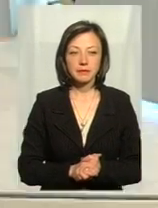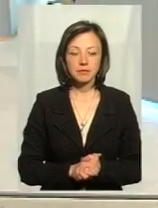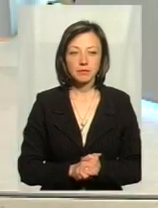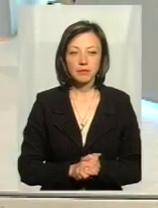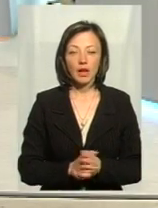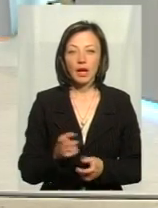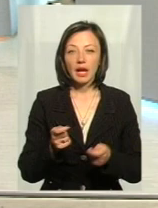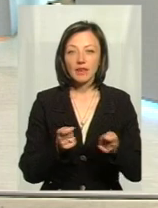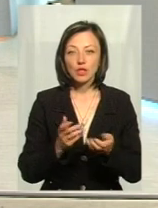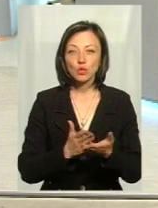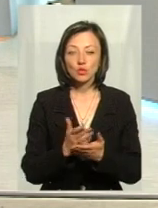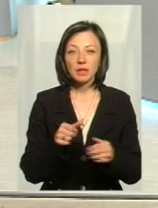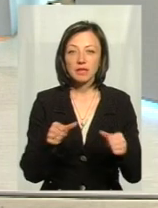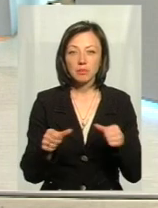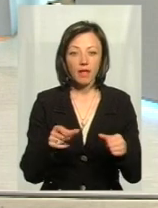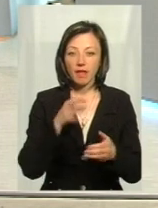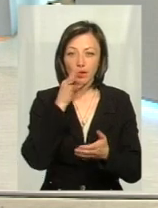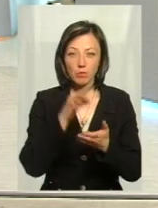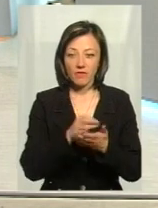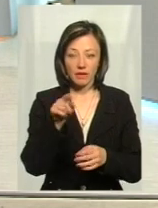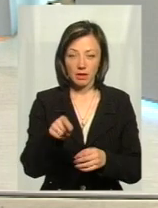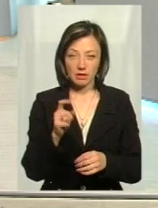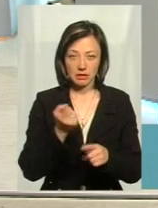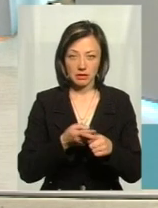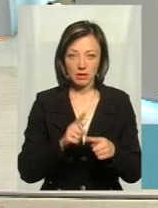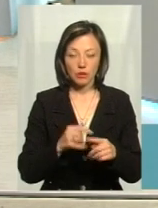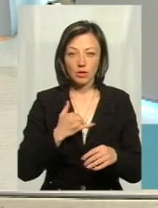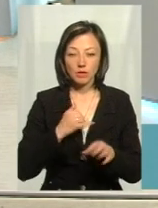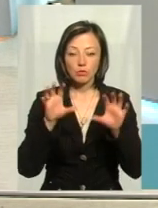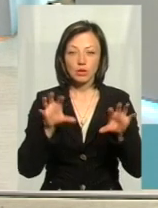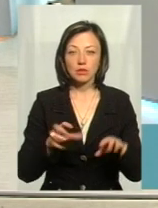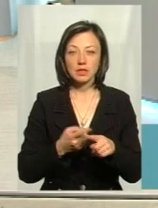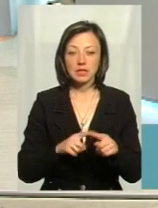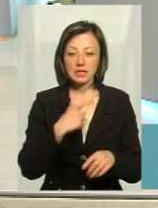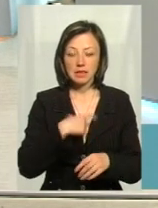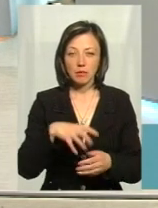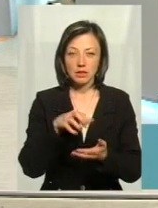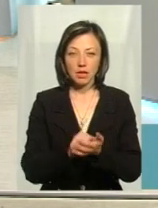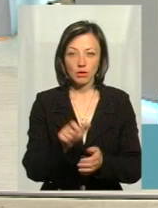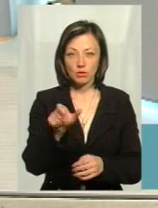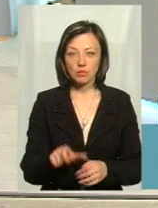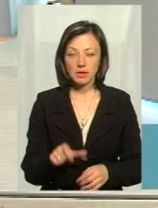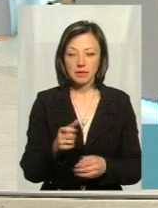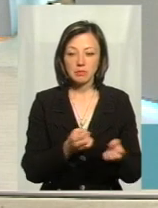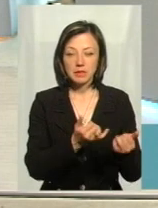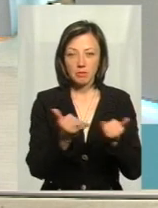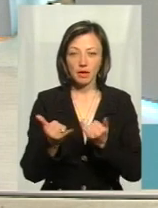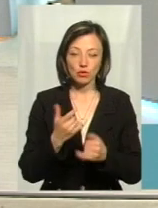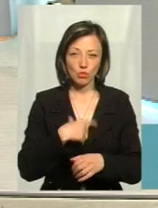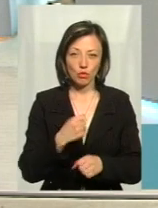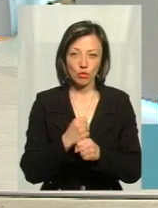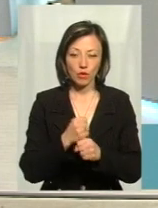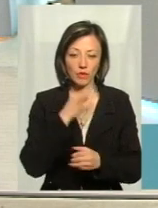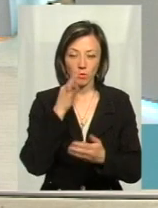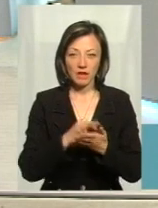керівник служби диспетчерської, він не несе за нього відповідальність. У нас по закону це є самозайнята особа. Він сам себе забезпечує роботу, він сам за себе